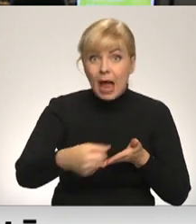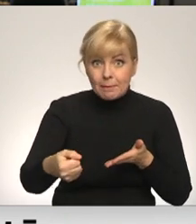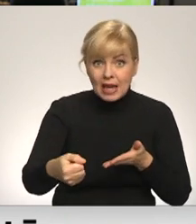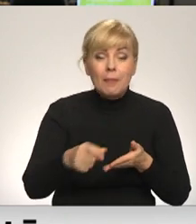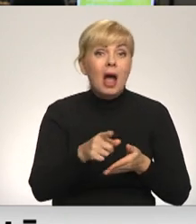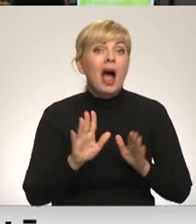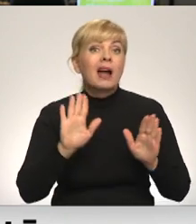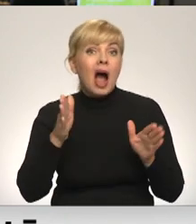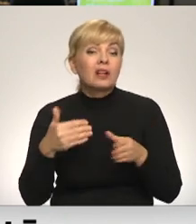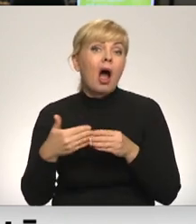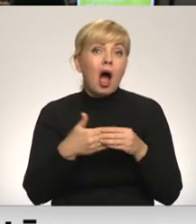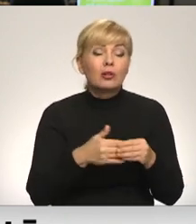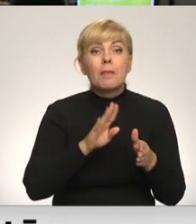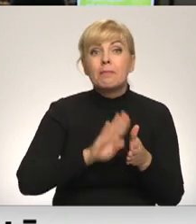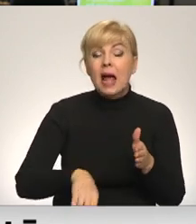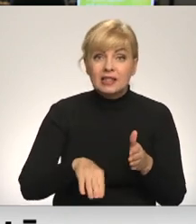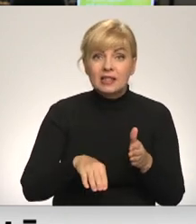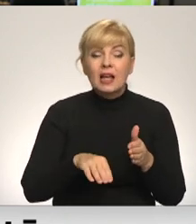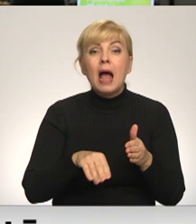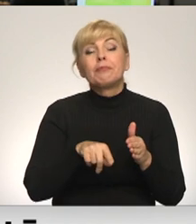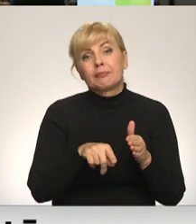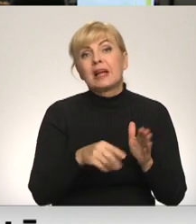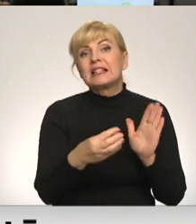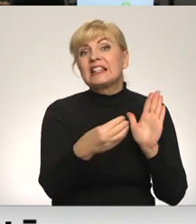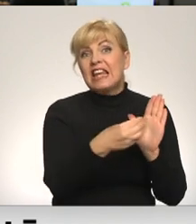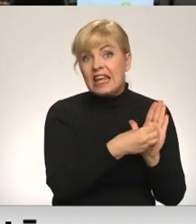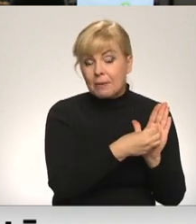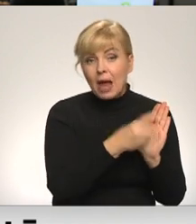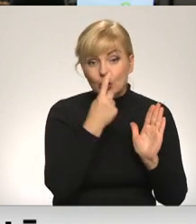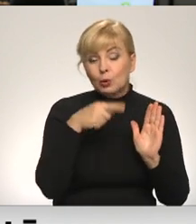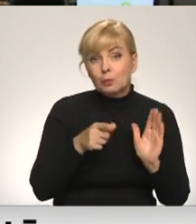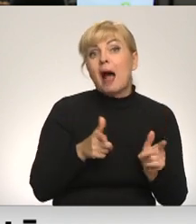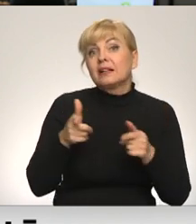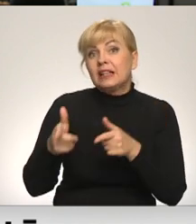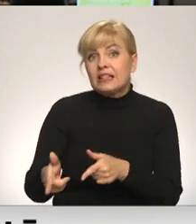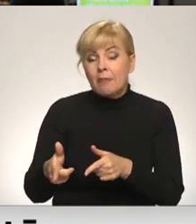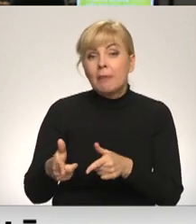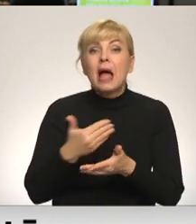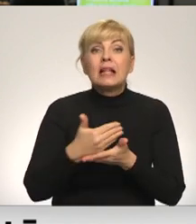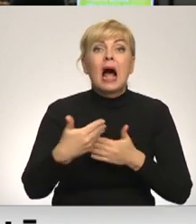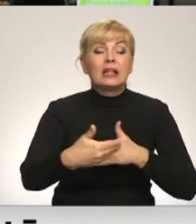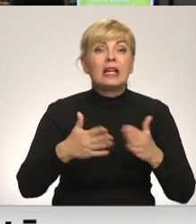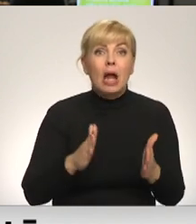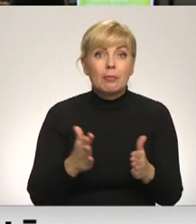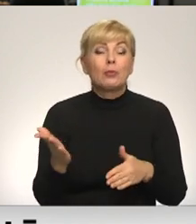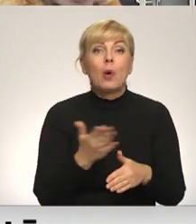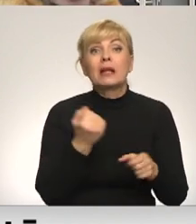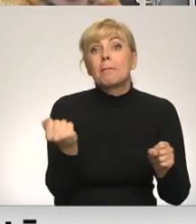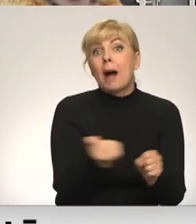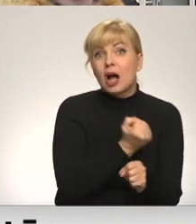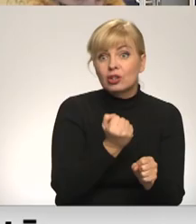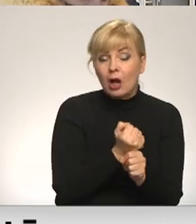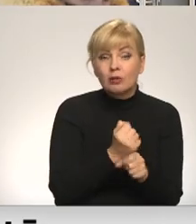gadījies atnest arī bez šīs depozīta zīmes, tad var arī turpat izmest. Tālāk šis iepakojums nonāk jau pārstrādē.